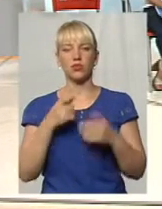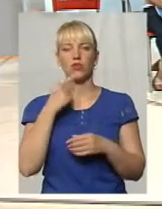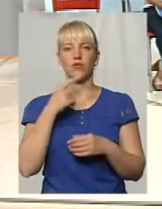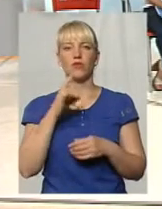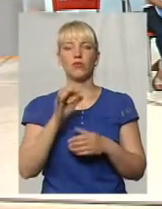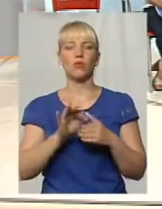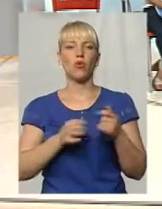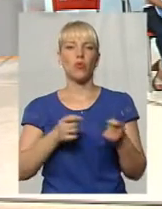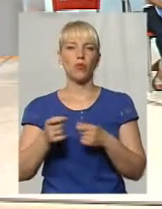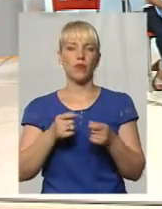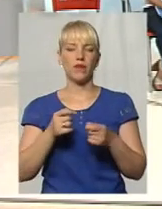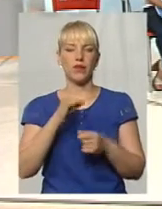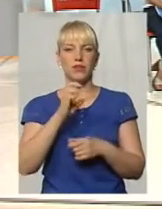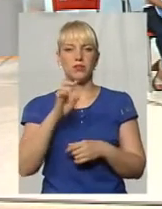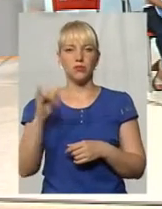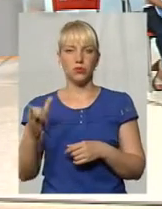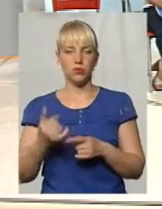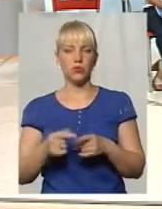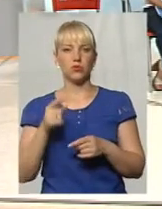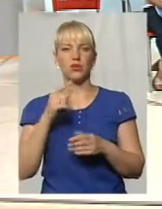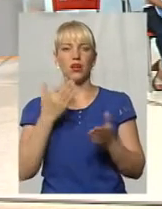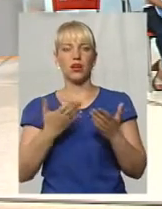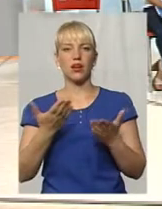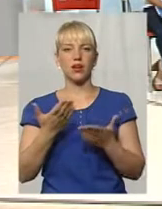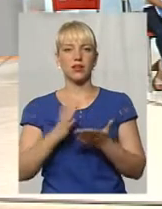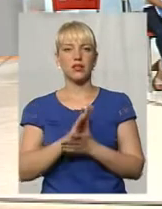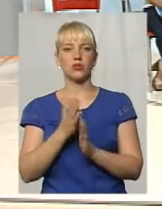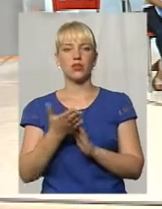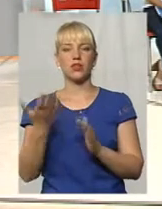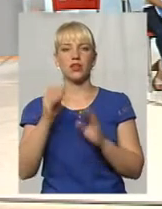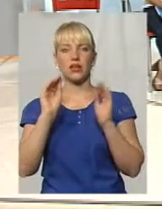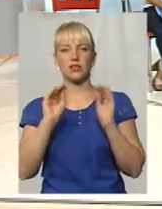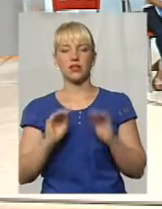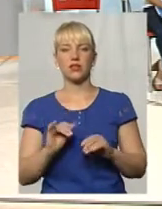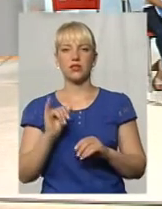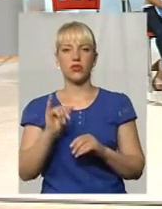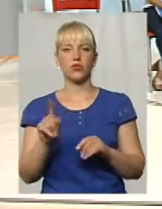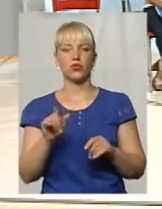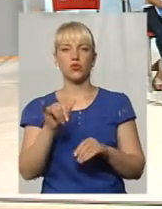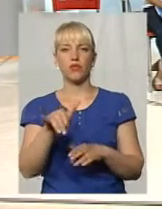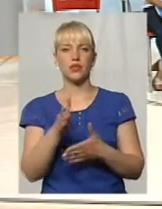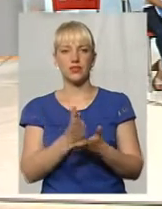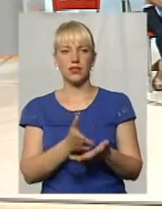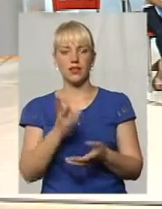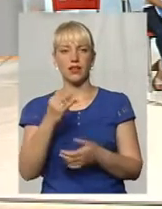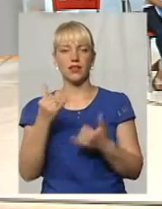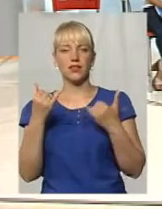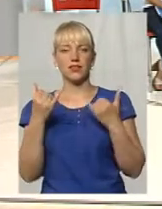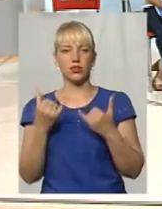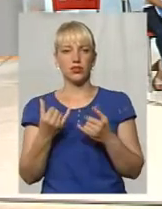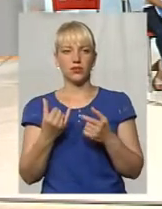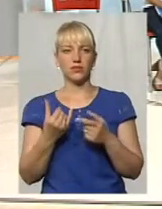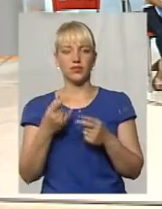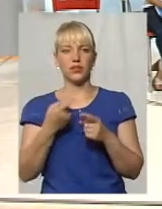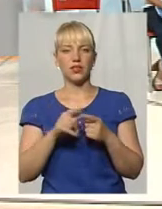Служби безпеки України, яка ситуація, яка статистика у вас, що у вас є на, скажімо, тих